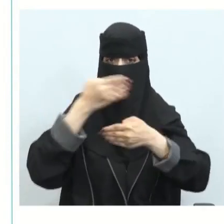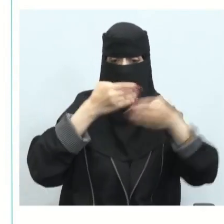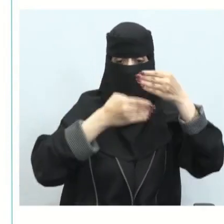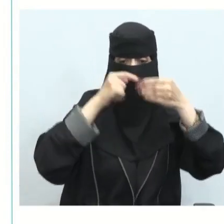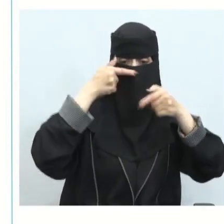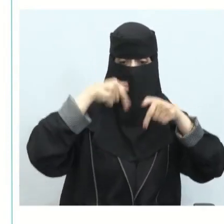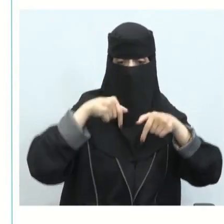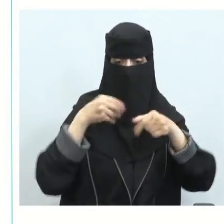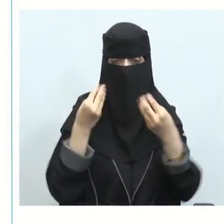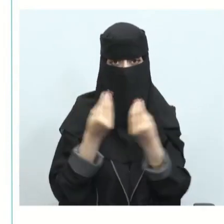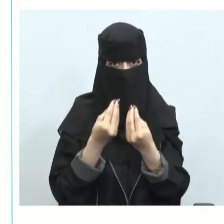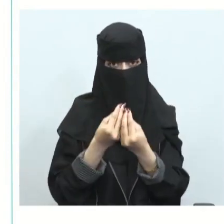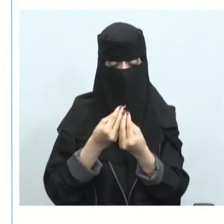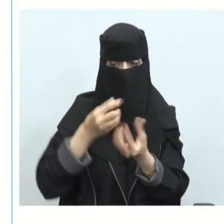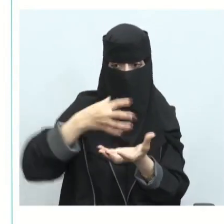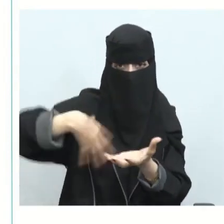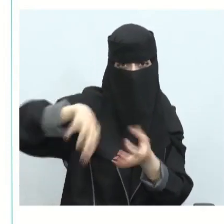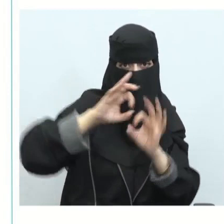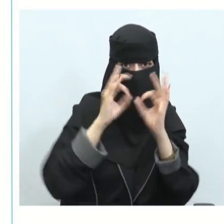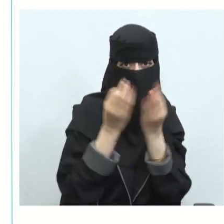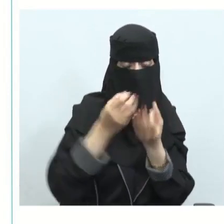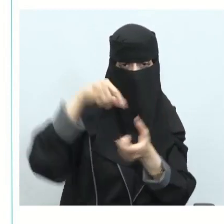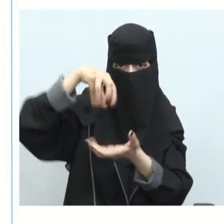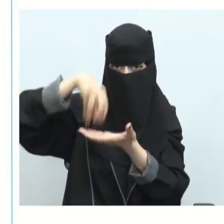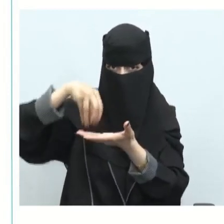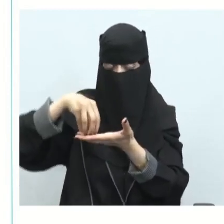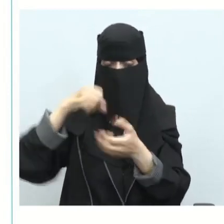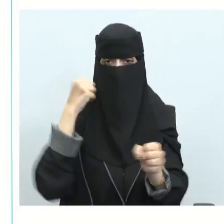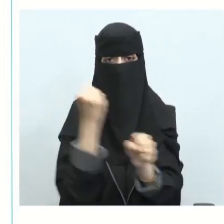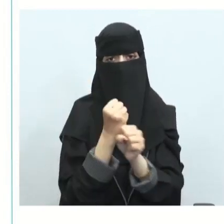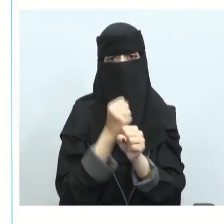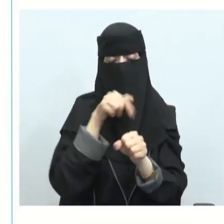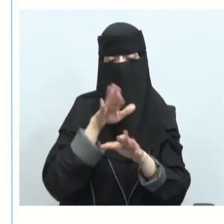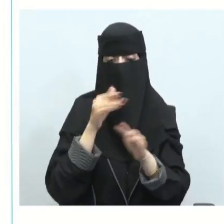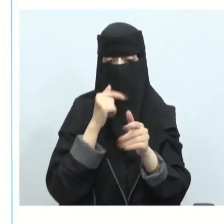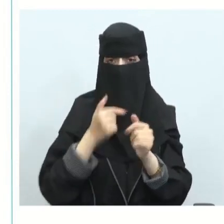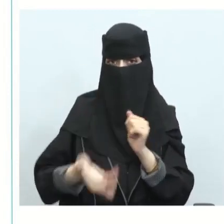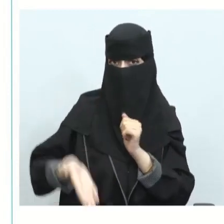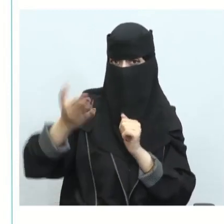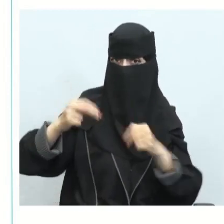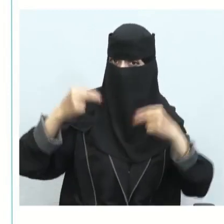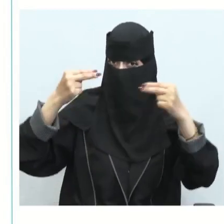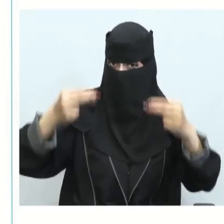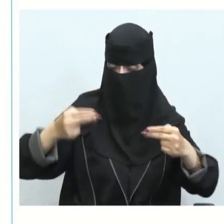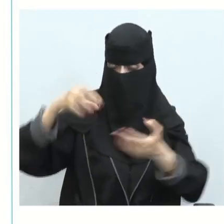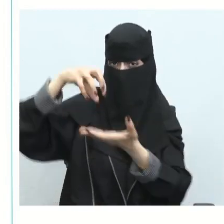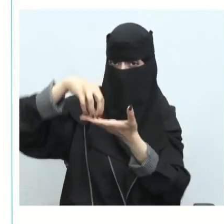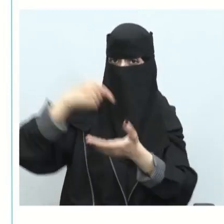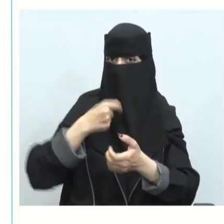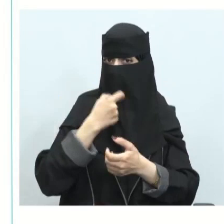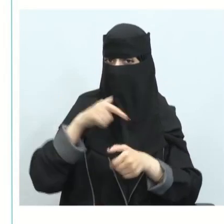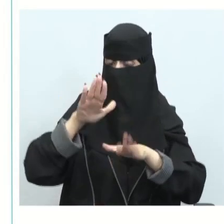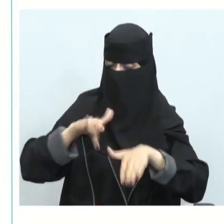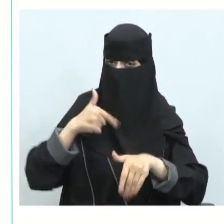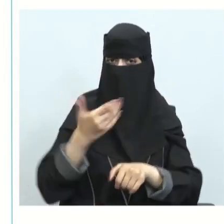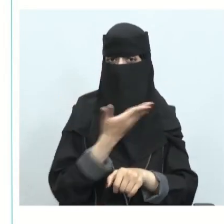ومشغل الأعمال في كل فعالية لها بالتأكيد مجتمع محلي حينما تقام الفعالية مثلا في منطقة الرياض ستكون أيضا